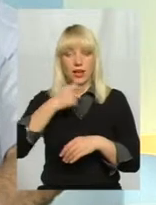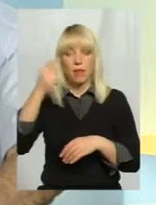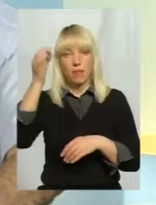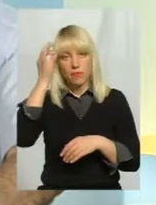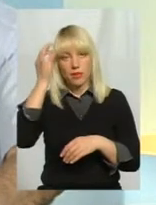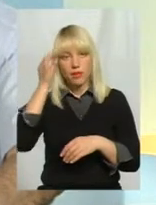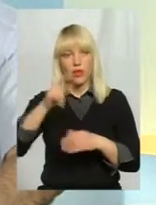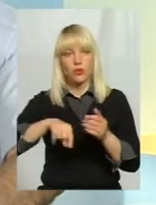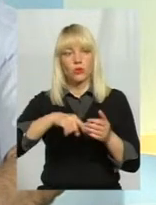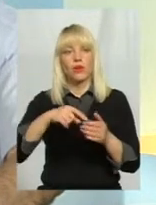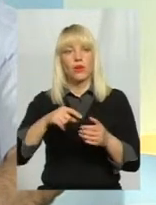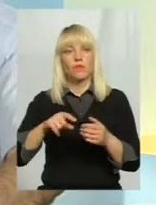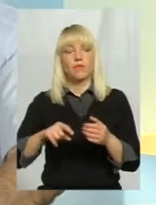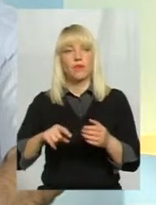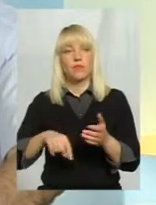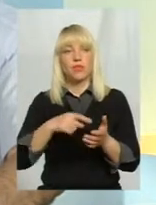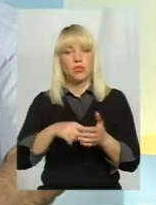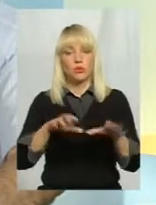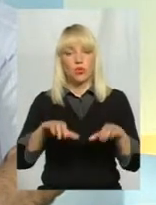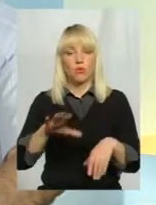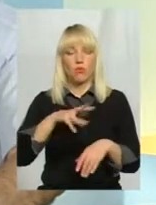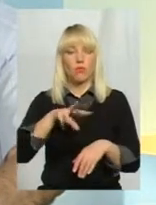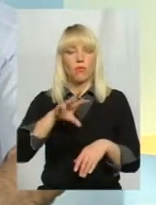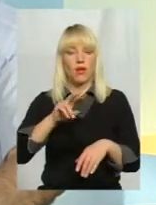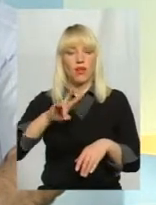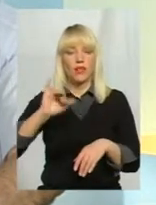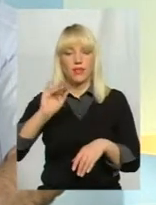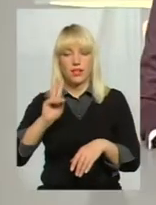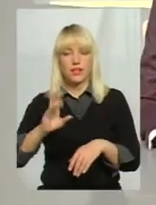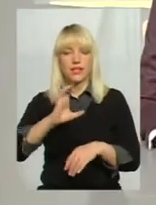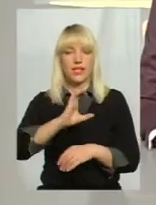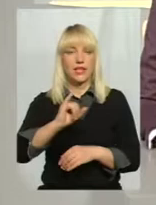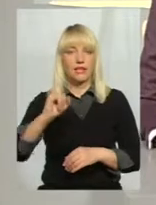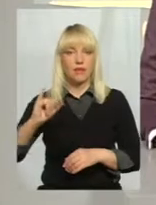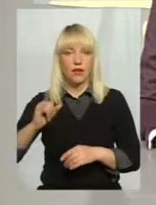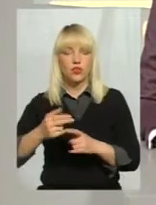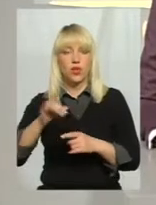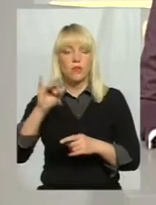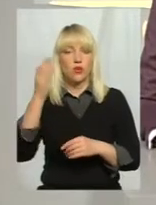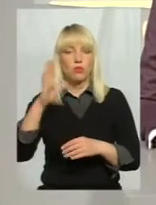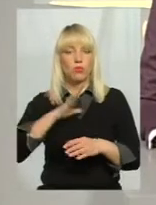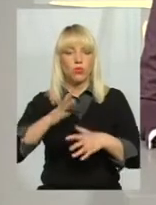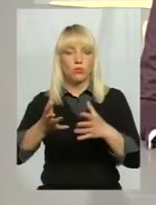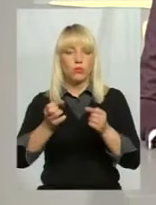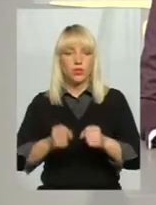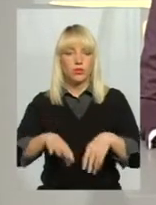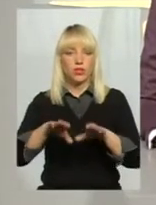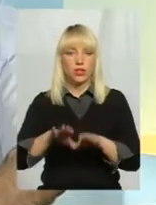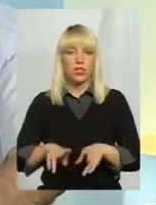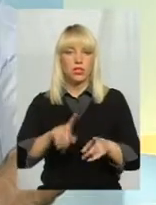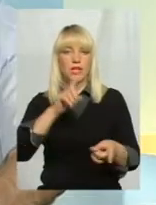міським головою був Мельник Сергій Іванович, здається, це при ньому було прийнято рішення замінити все-таки,